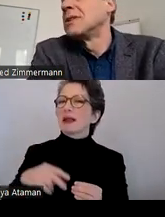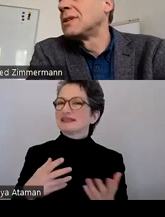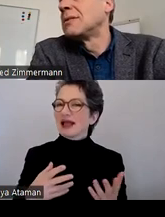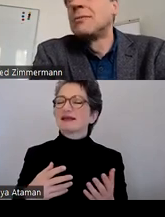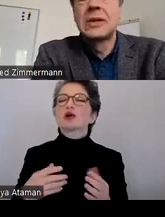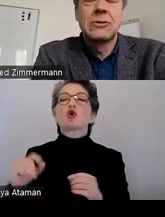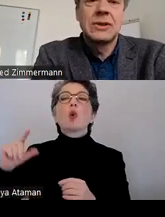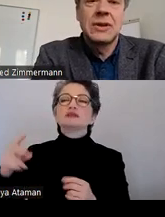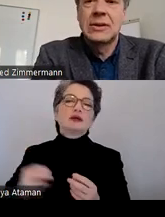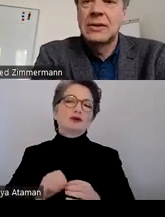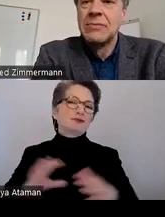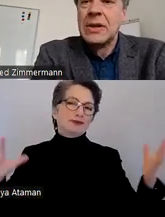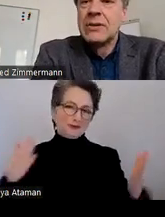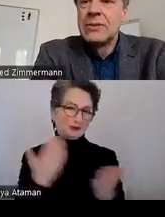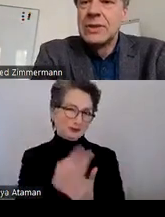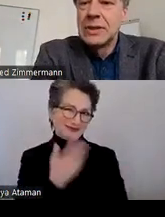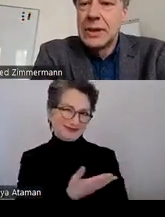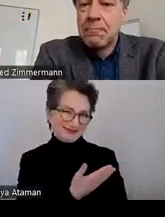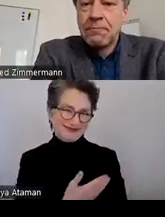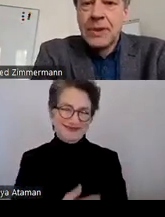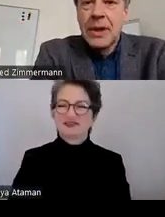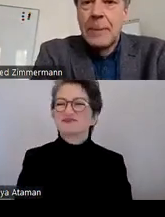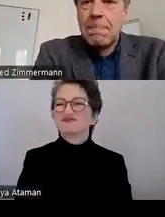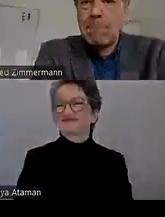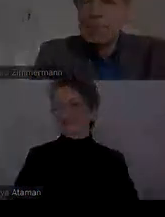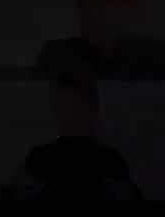Größe wichtig, wie Gregor gezeigt hat. Vielen Dank. Dank.